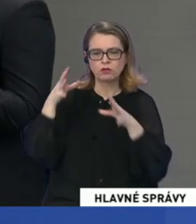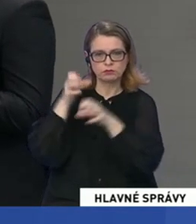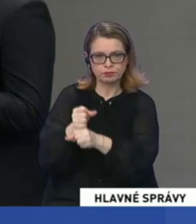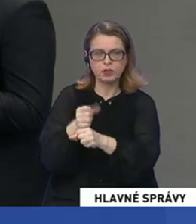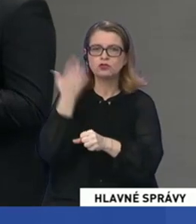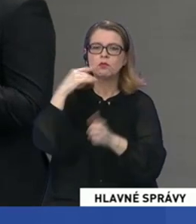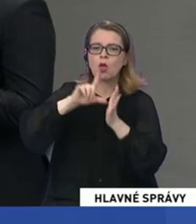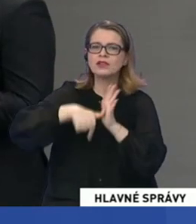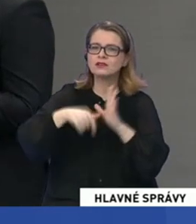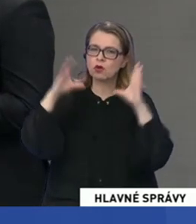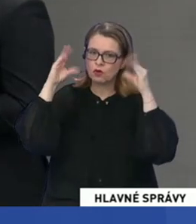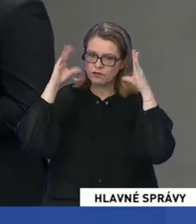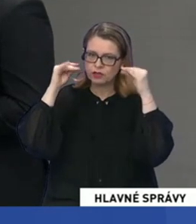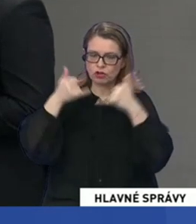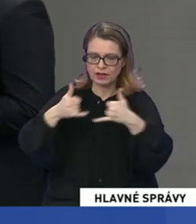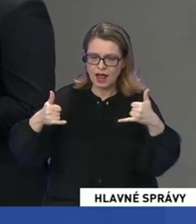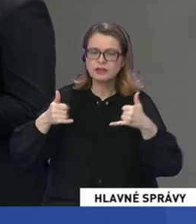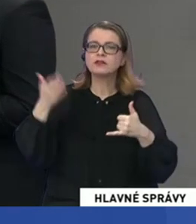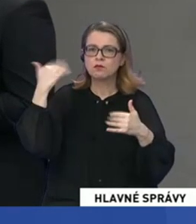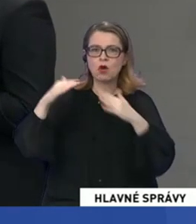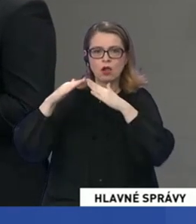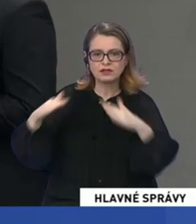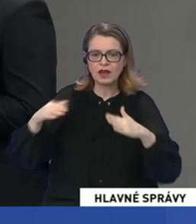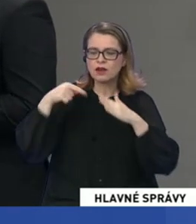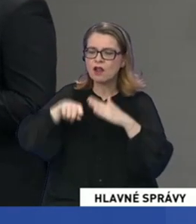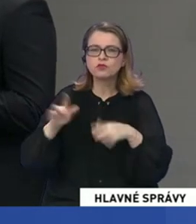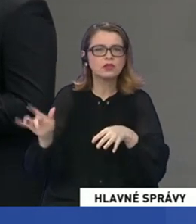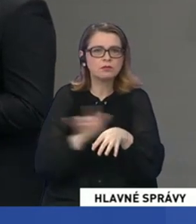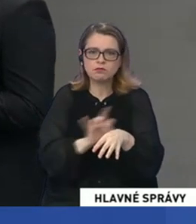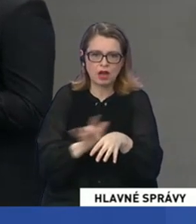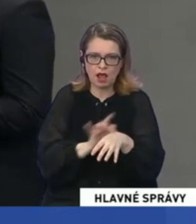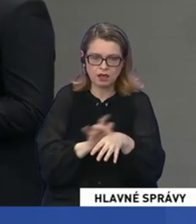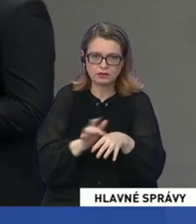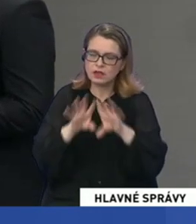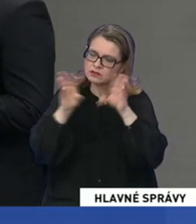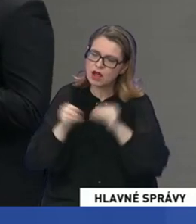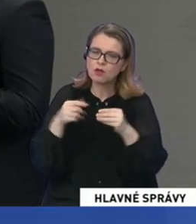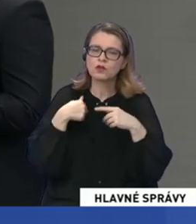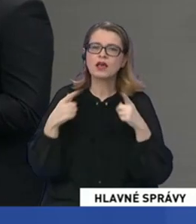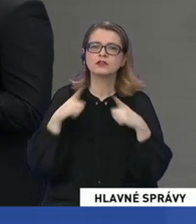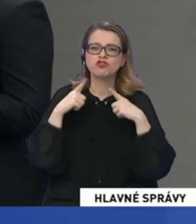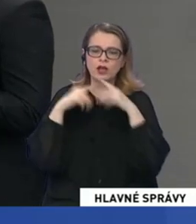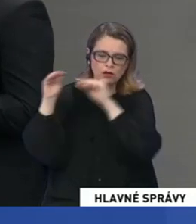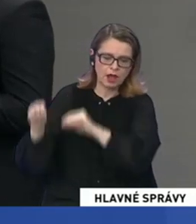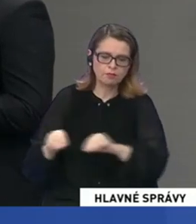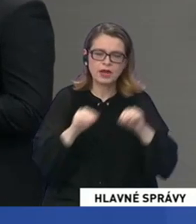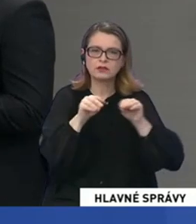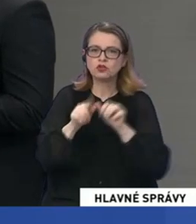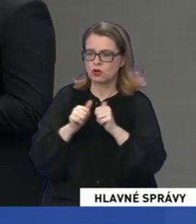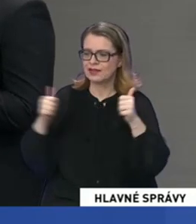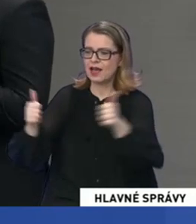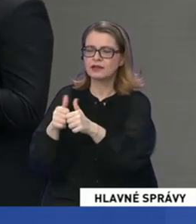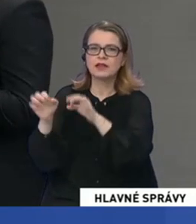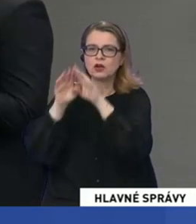Bolo to neskoro večer. Na hraniciach bol síce stán, ale v ňom takmer nič nebolo. Celkovo nás čakalo na premiesnenie do karanténneho